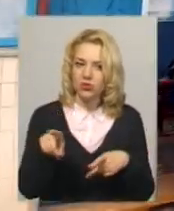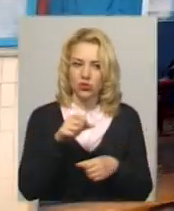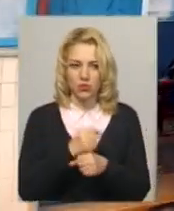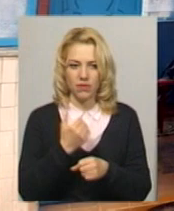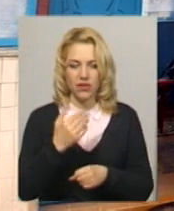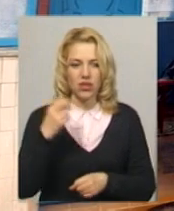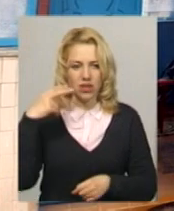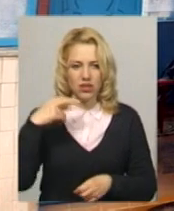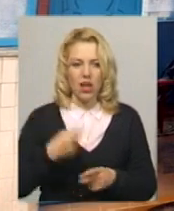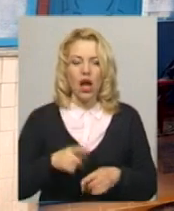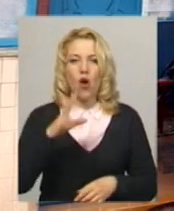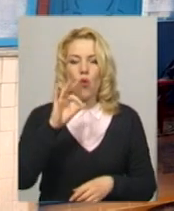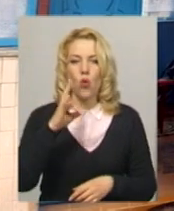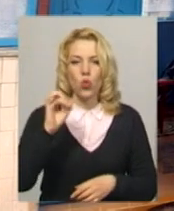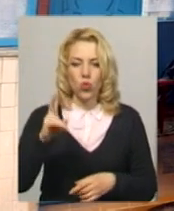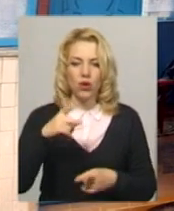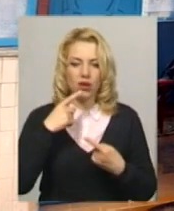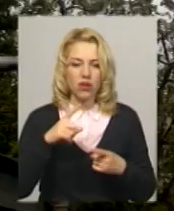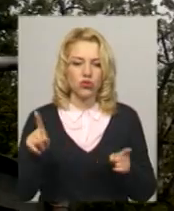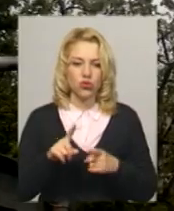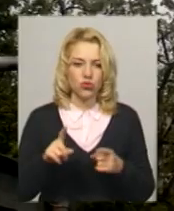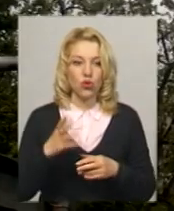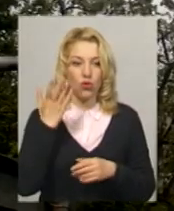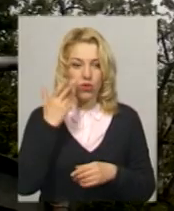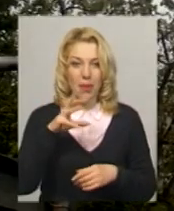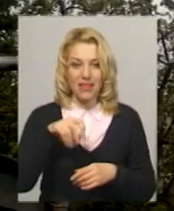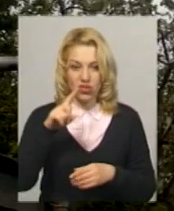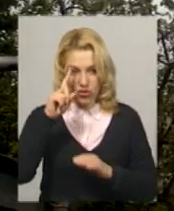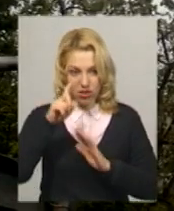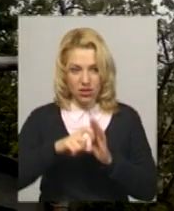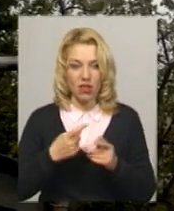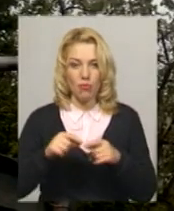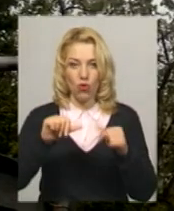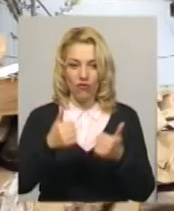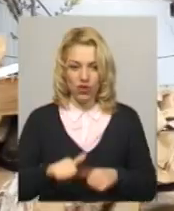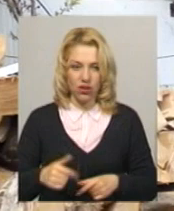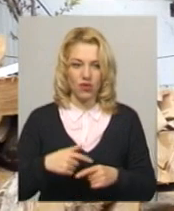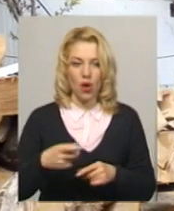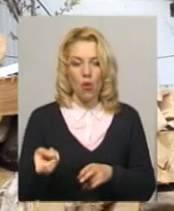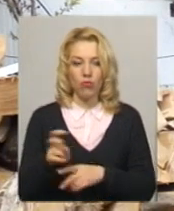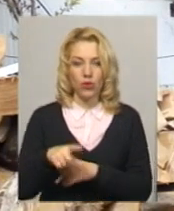Онук також Іван каже, відколи в Меджибужі дізналися про фігури дідуся, приходять сюди селфитись.